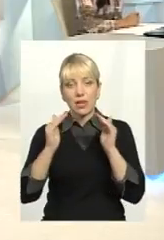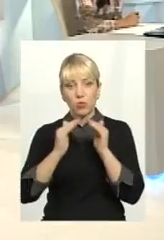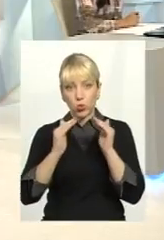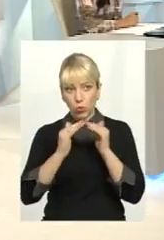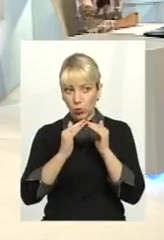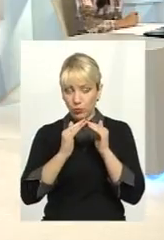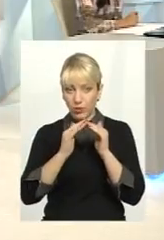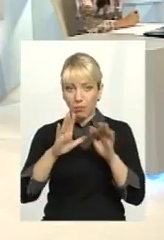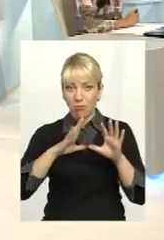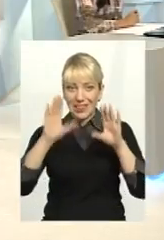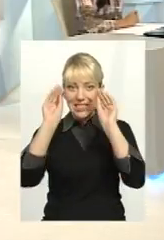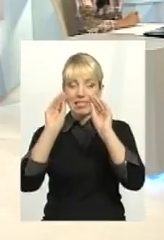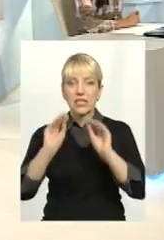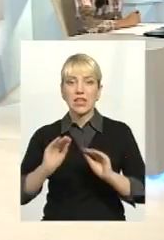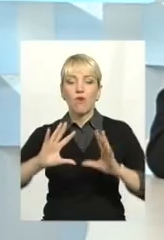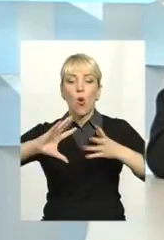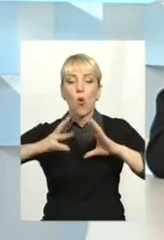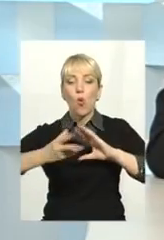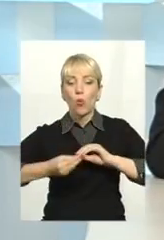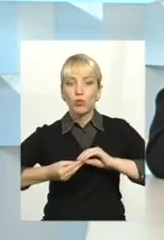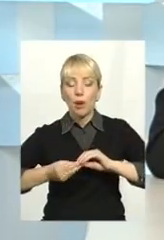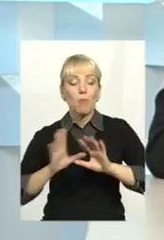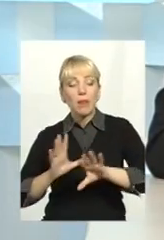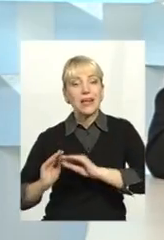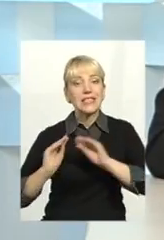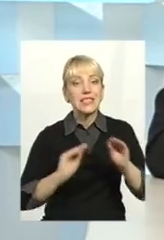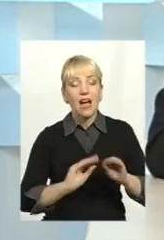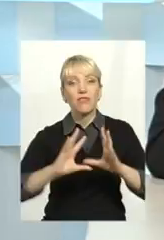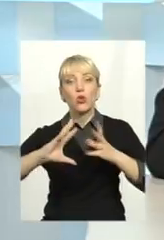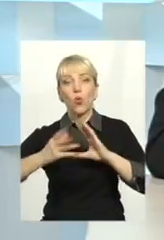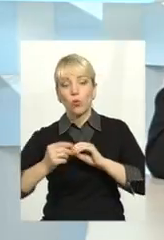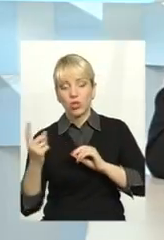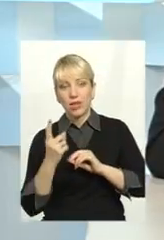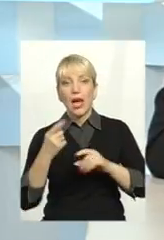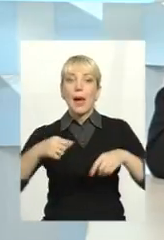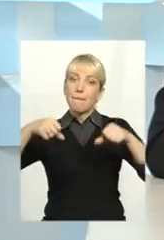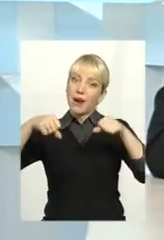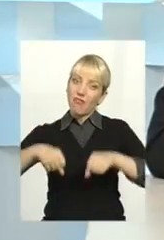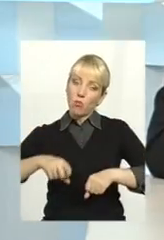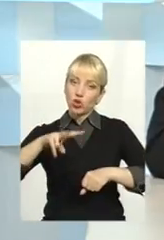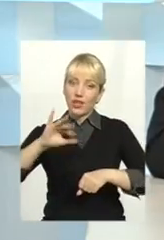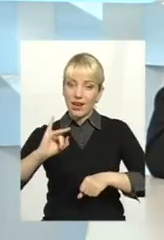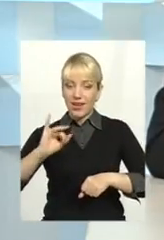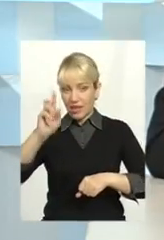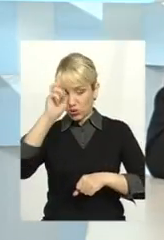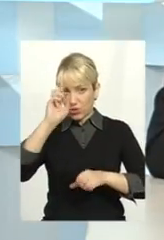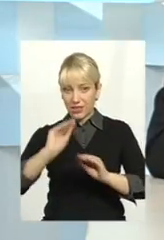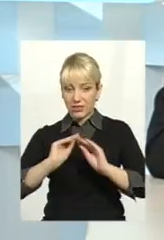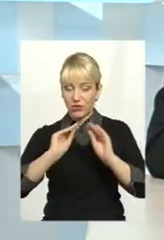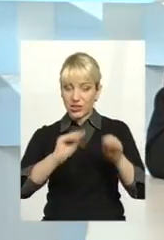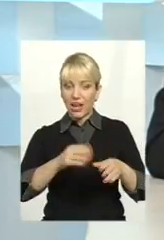поставлений спільний лікарник по газу. Справомічно ли господарство ставити, якщо